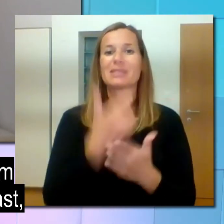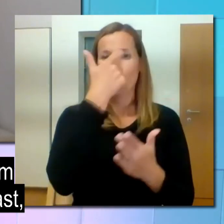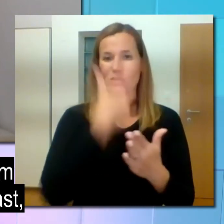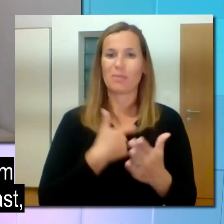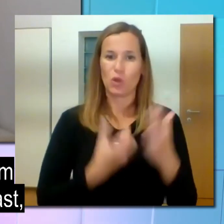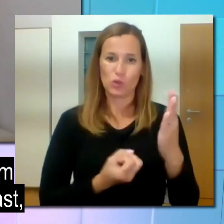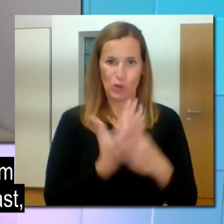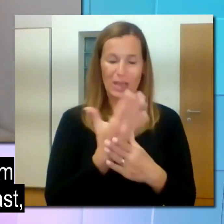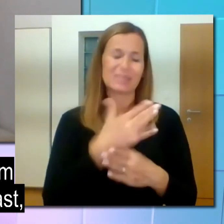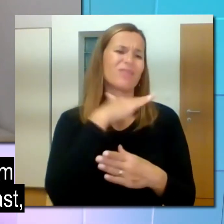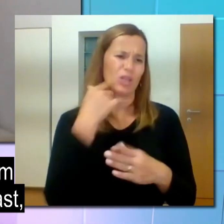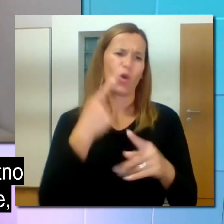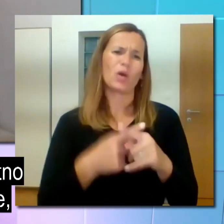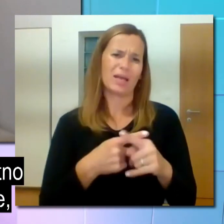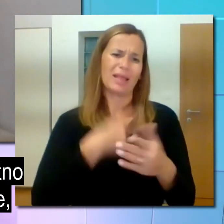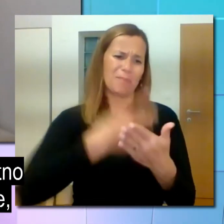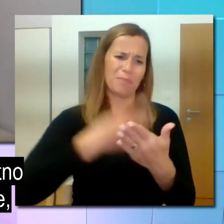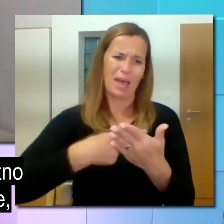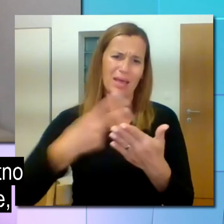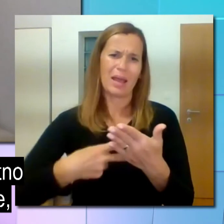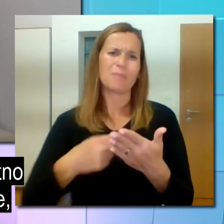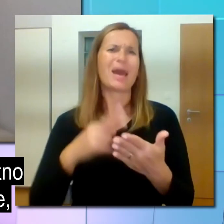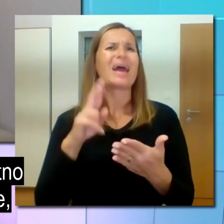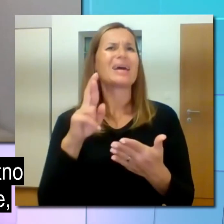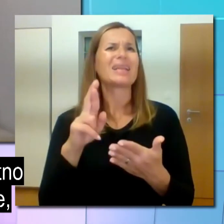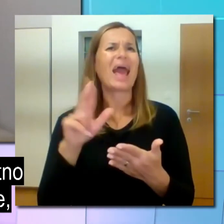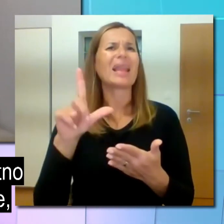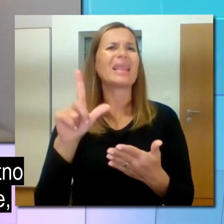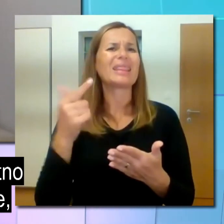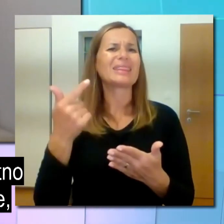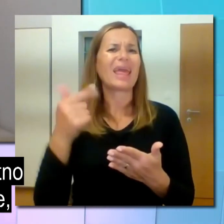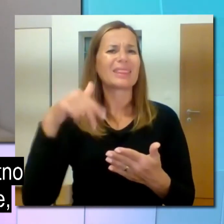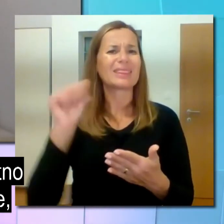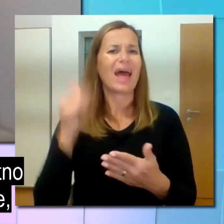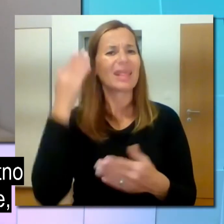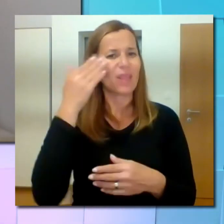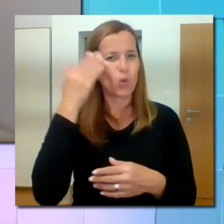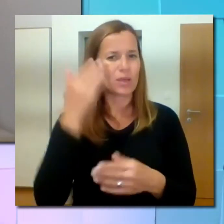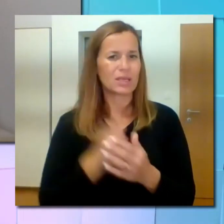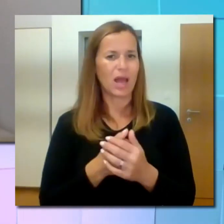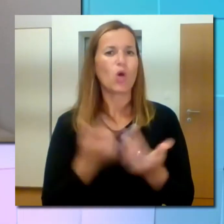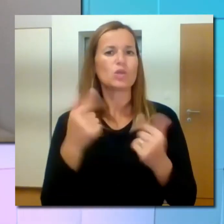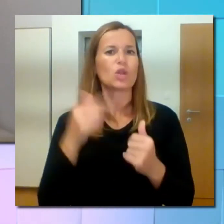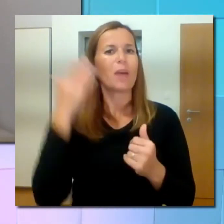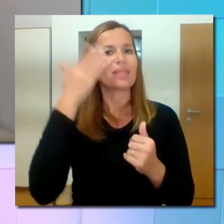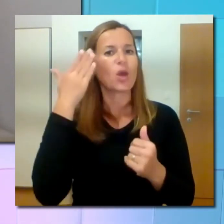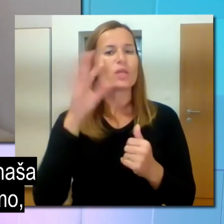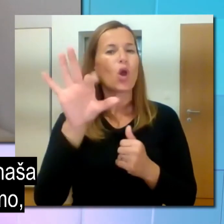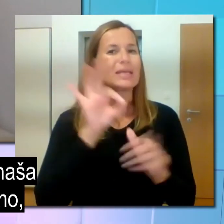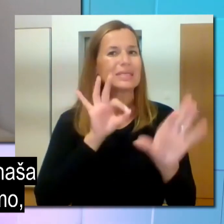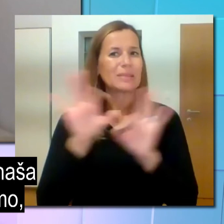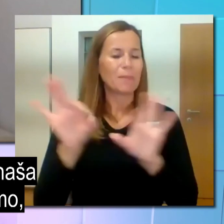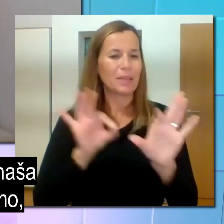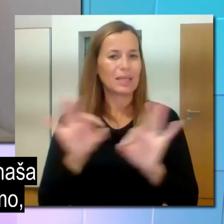osebnostno rast po gosto, preberam realitetno teorijo, ker se mi zdi, oziroma teorijo